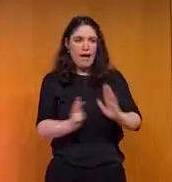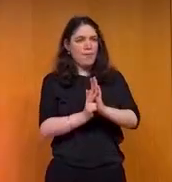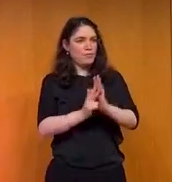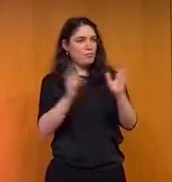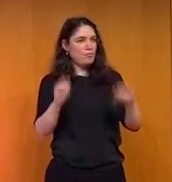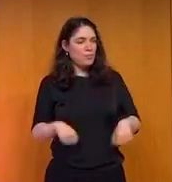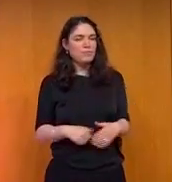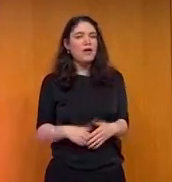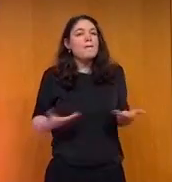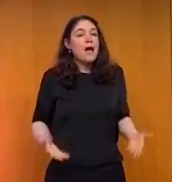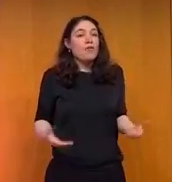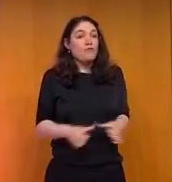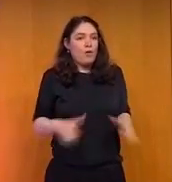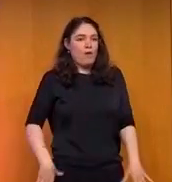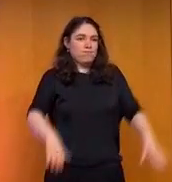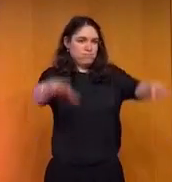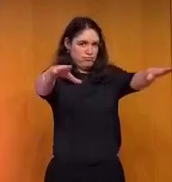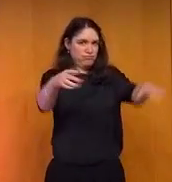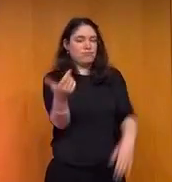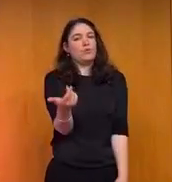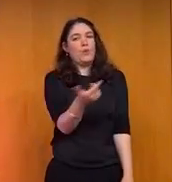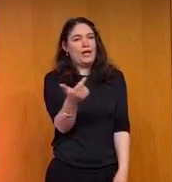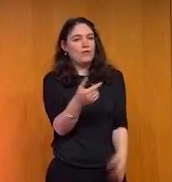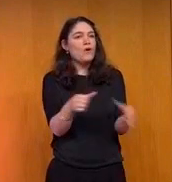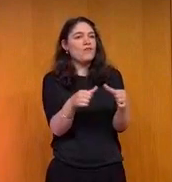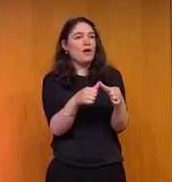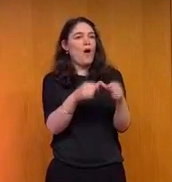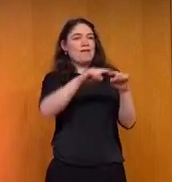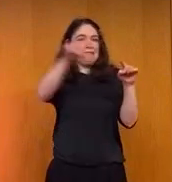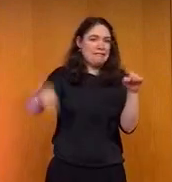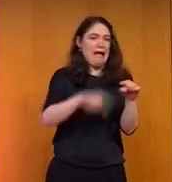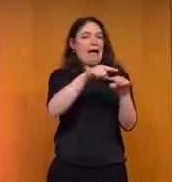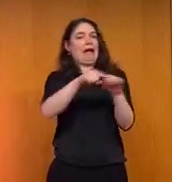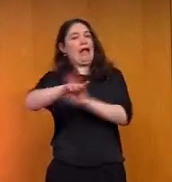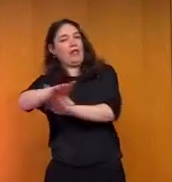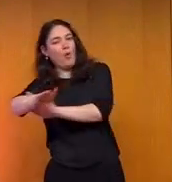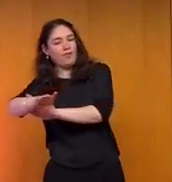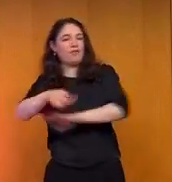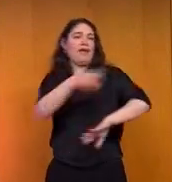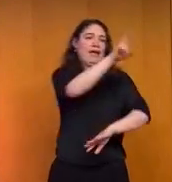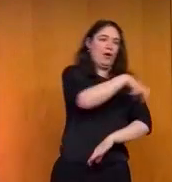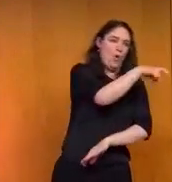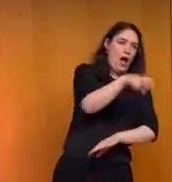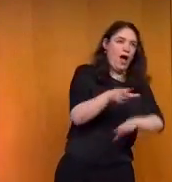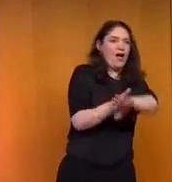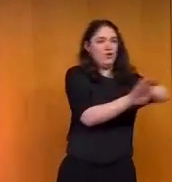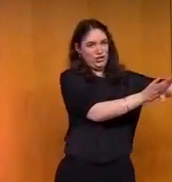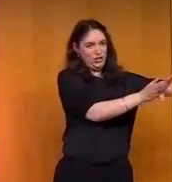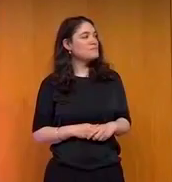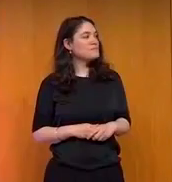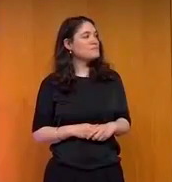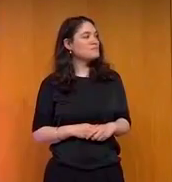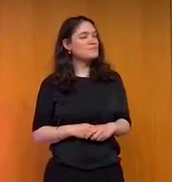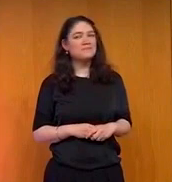Maintenant, je vais vous inviter à lever les deux bras et à dessiner des cercles avec le bras droit et des croix avec le bras gauche. Allez-y